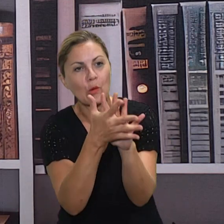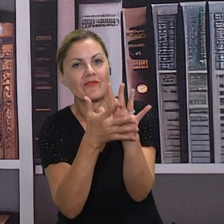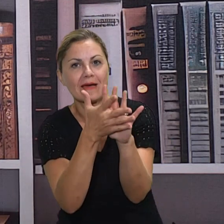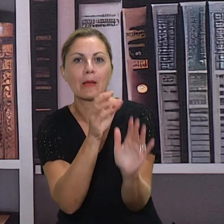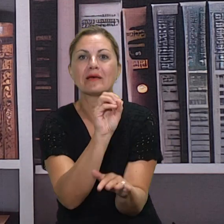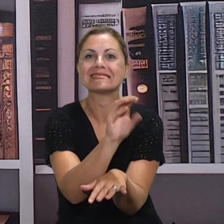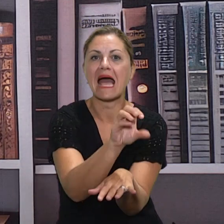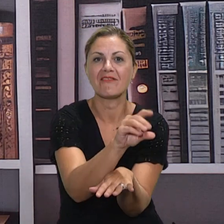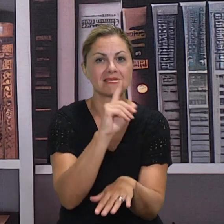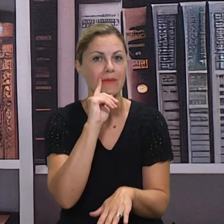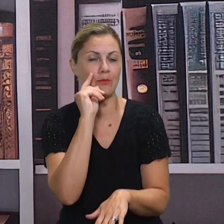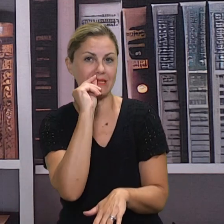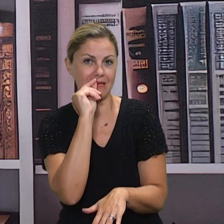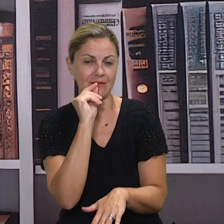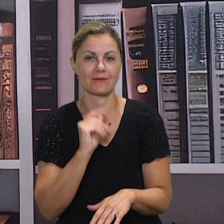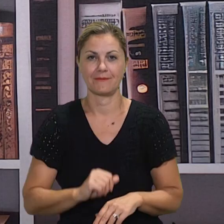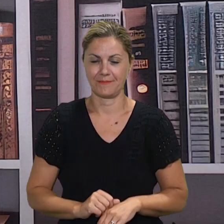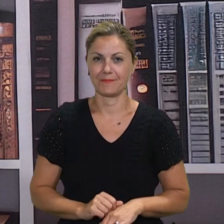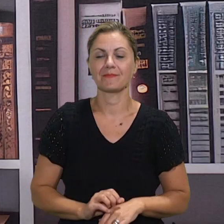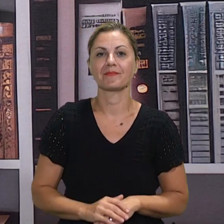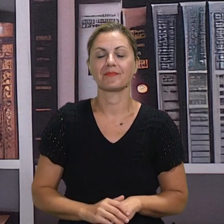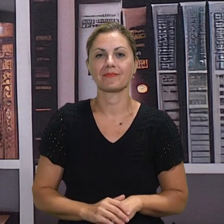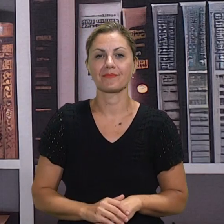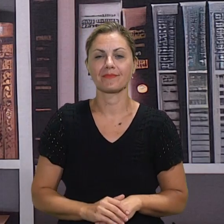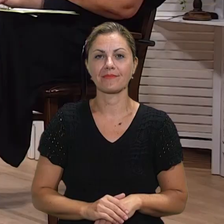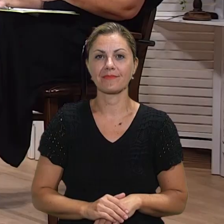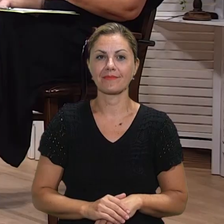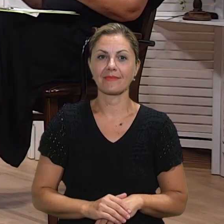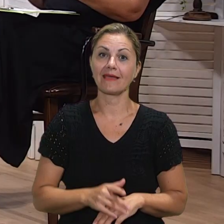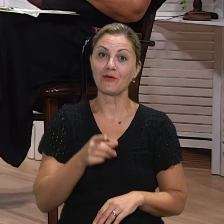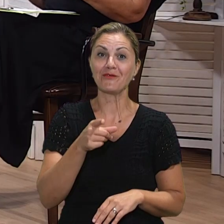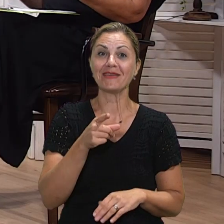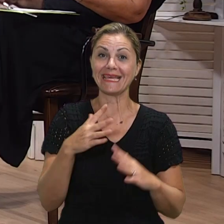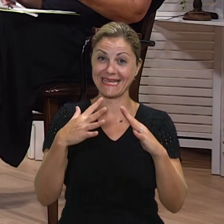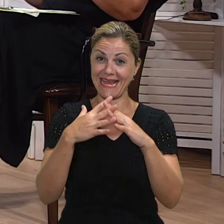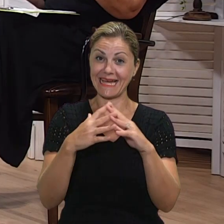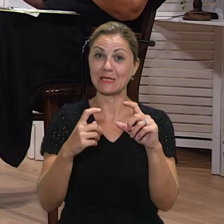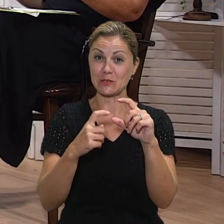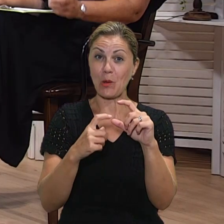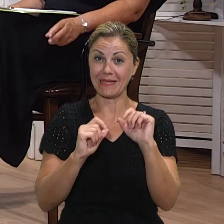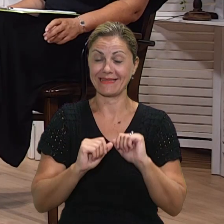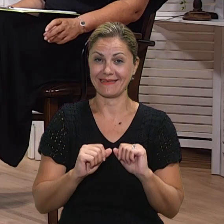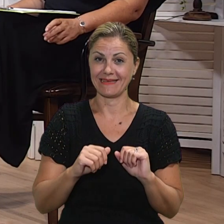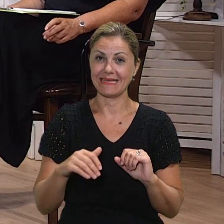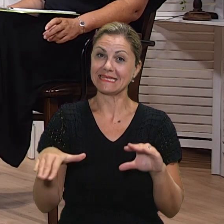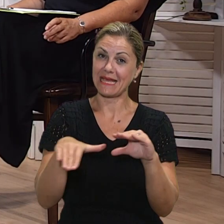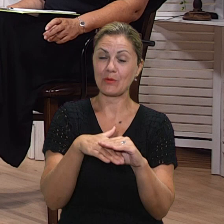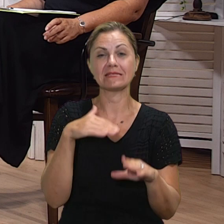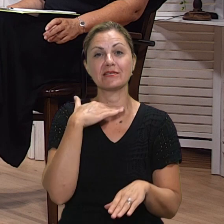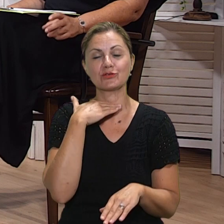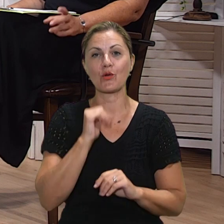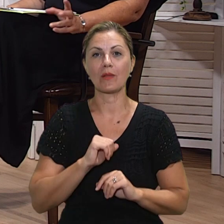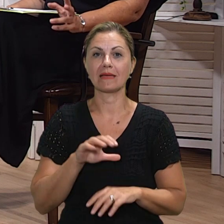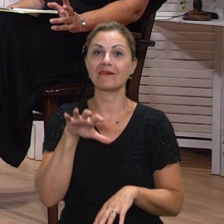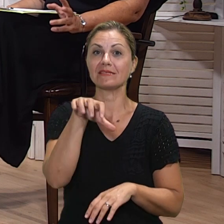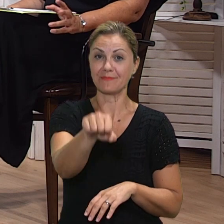imati nikakvih problema niti nikakvih trauma iz školskih dana. E, predete u gradu Solinu, antičkom gradu, što mi volimo se onako svi hvaliti. Pa me zanima,